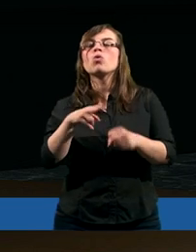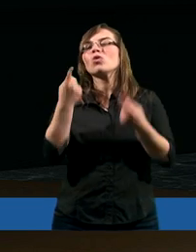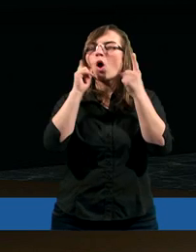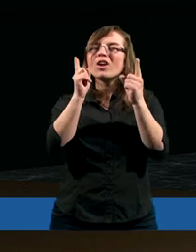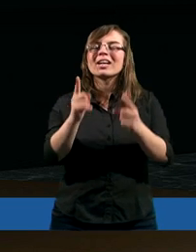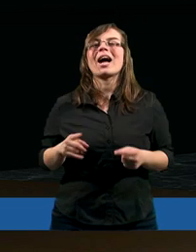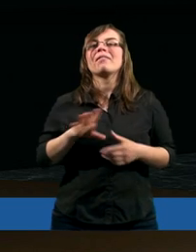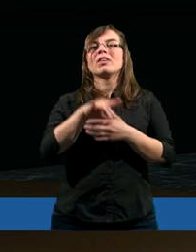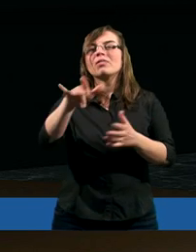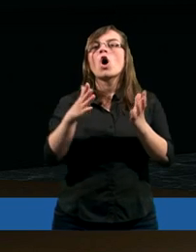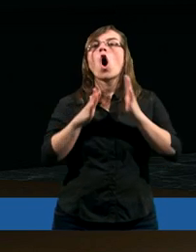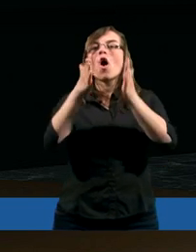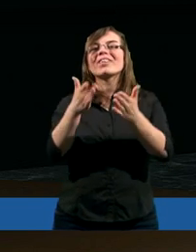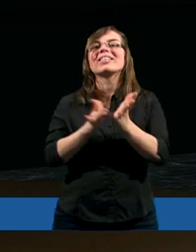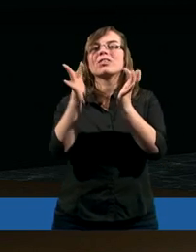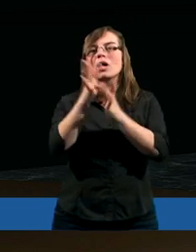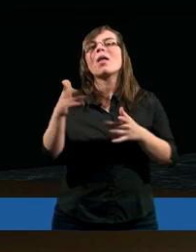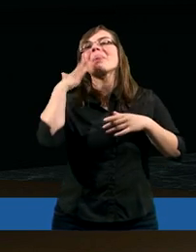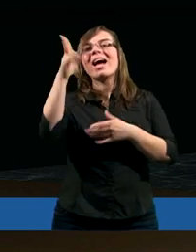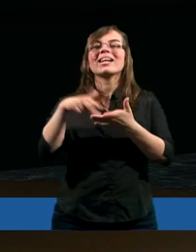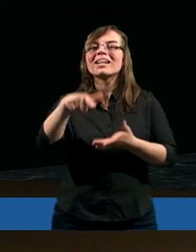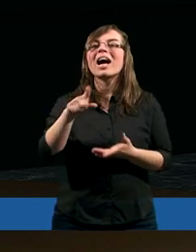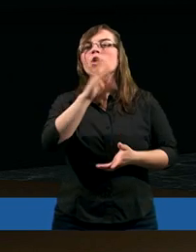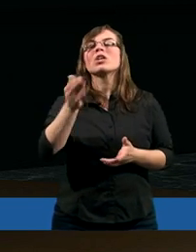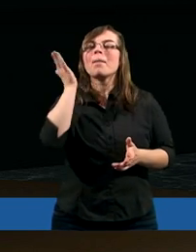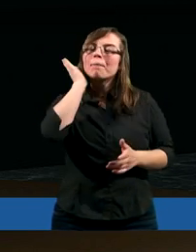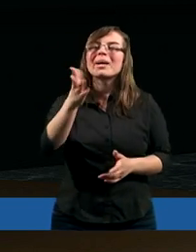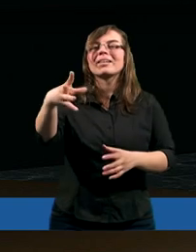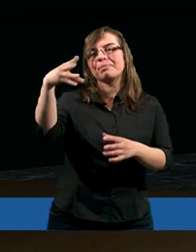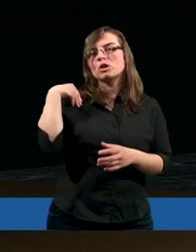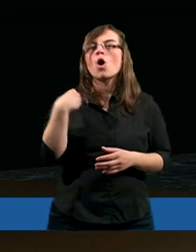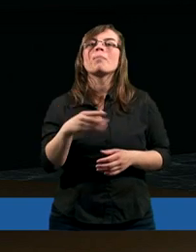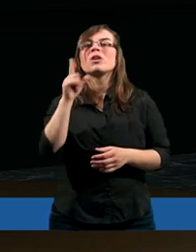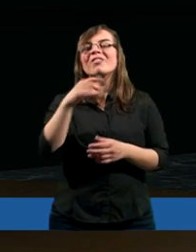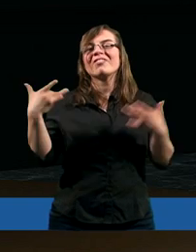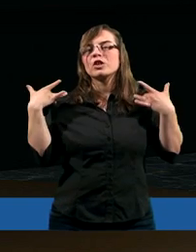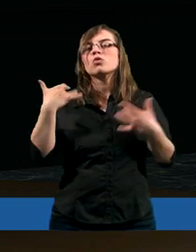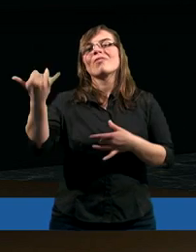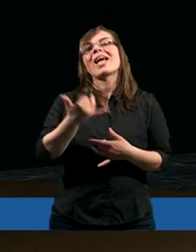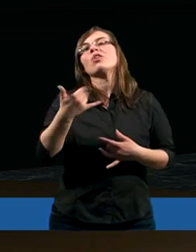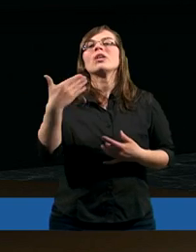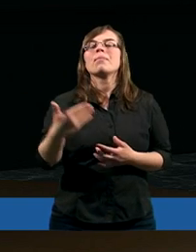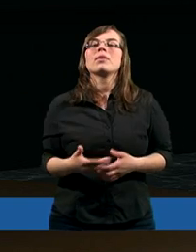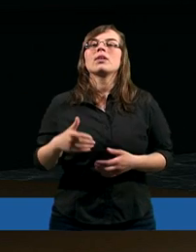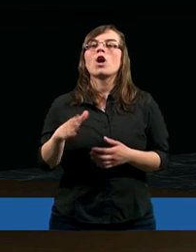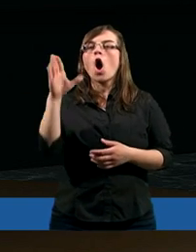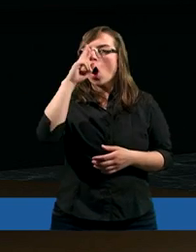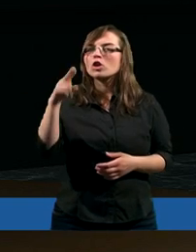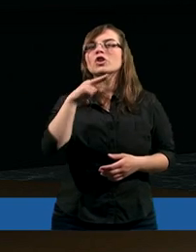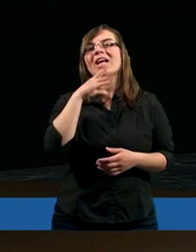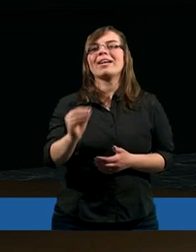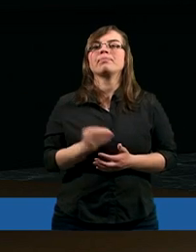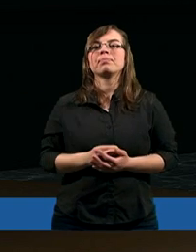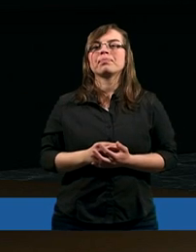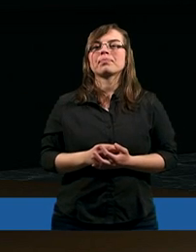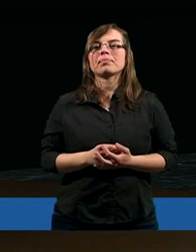którą dostrzegamy w ofierze Jezusa Chrystusa, nadzieję na to, że będziemy z Tobą żyli wiecznie. Ojcze,